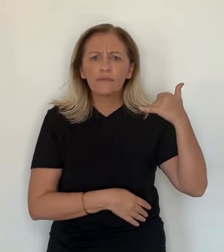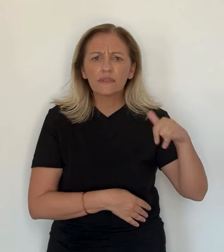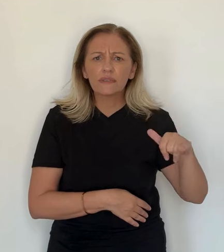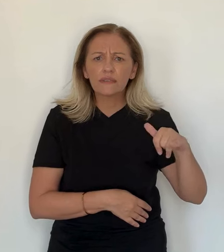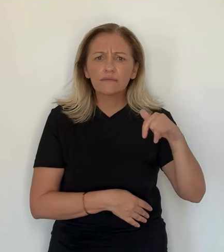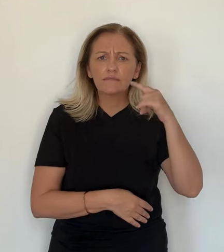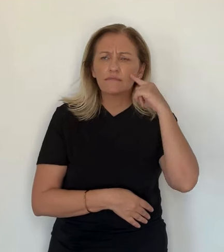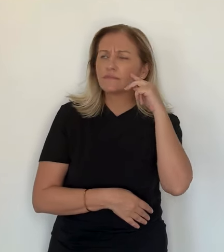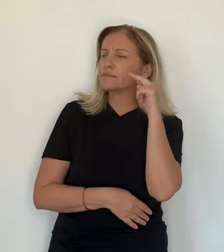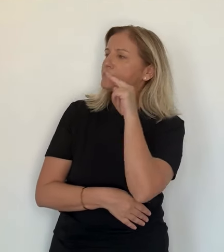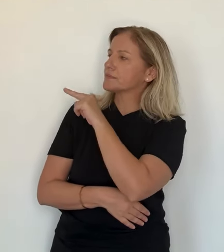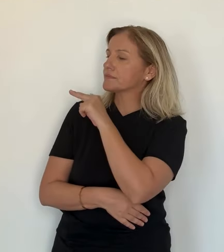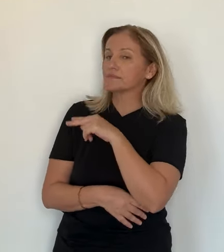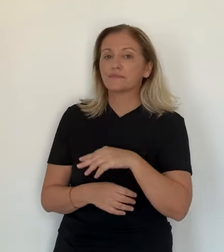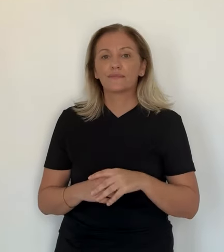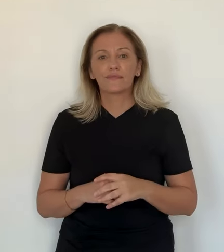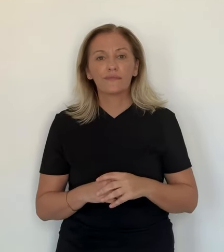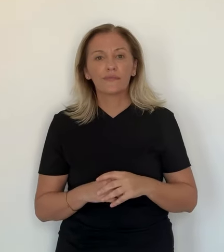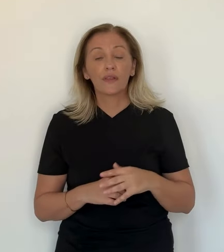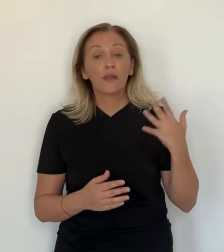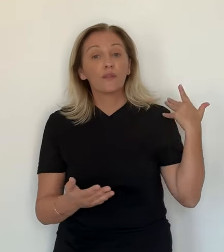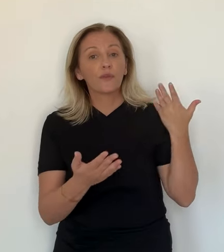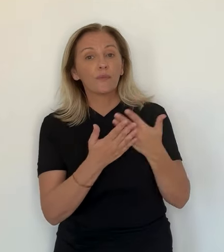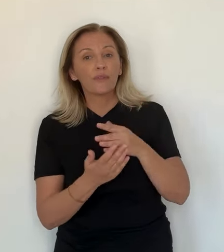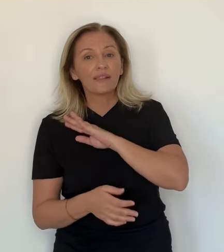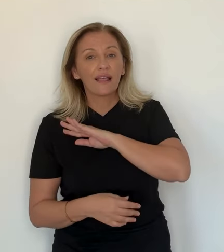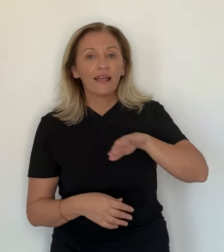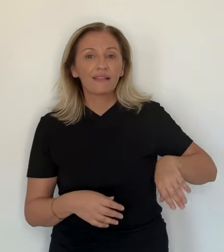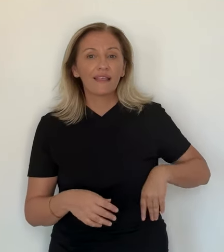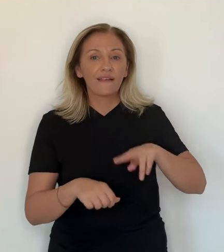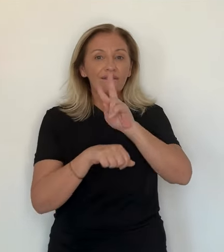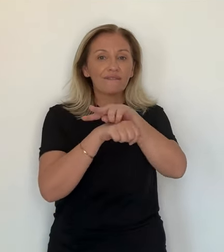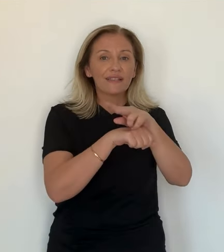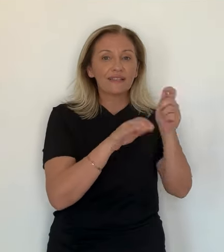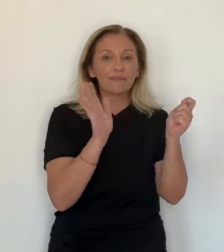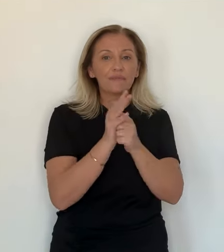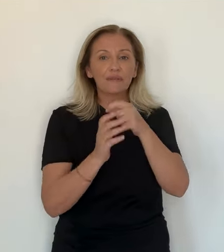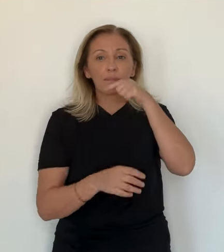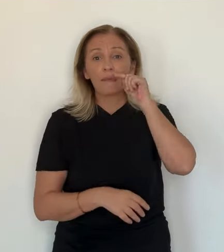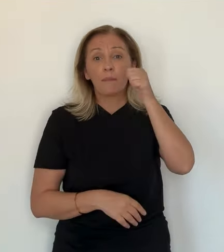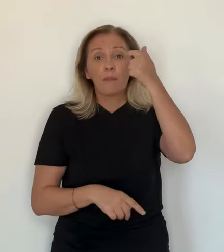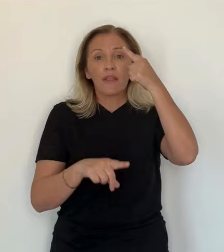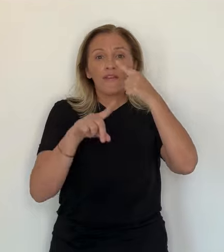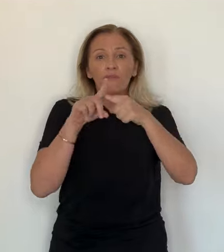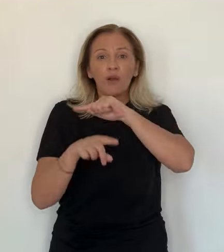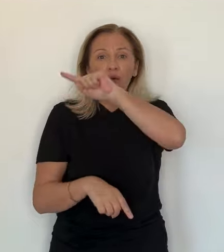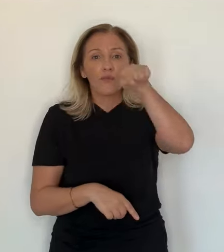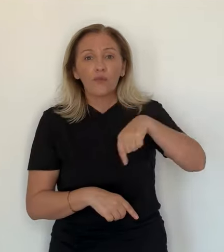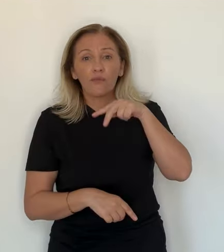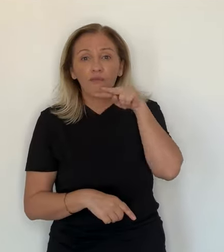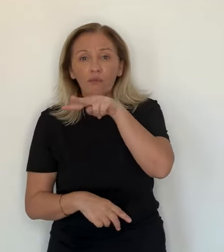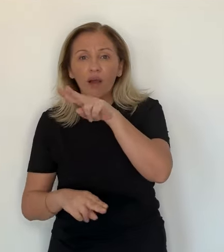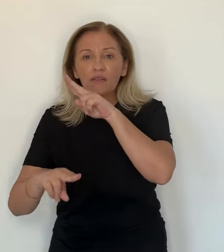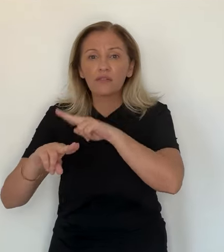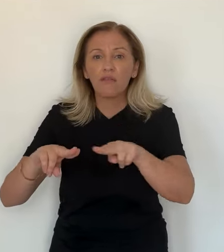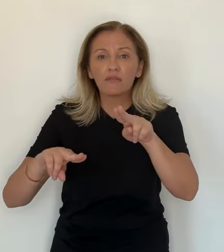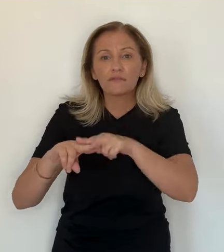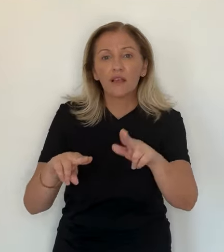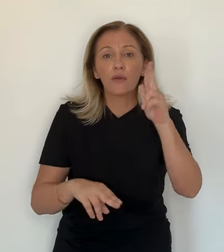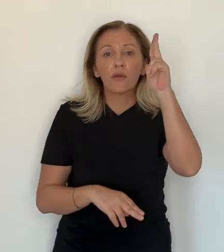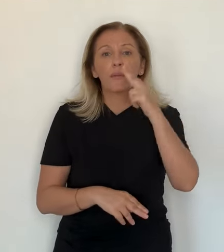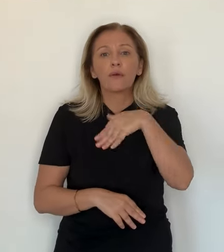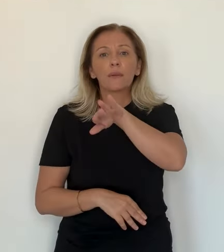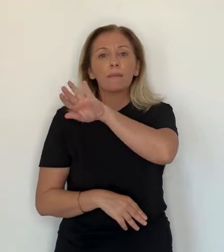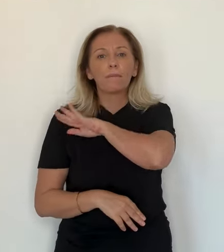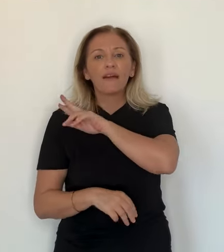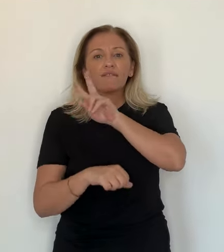incomplet. Les explications de Jean-André Marquia, Nietifane Urtisveria. Pour la première visite depuis le début du chantier en mai dernier,